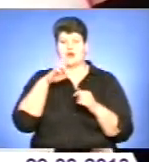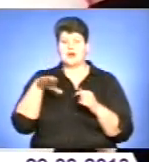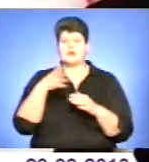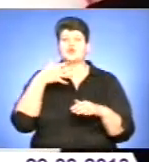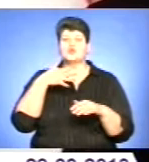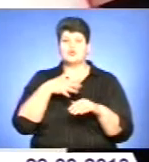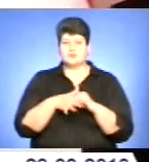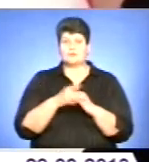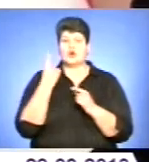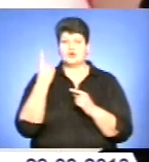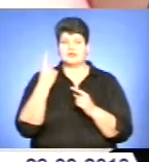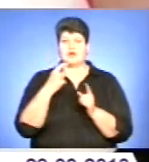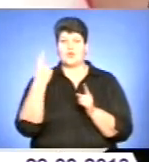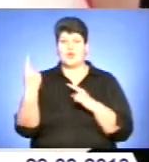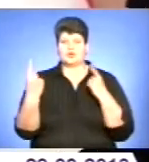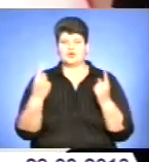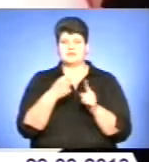розуміємо одне одного з півслова.